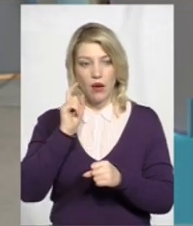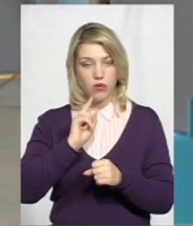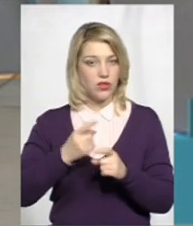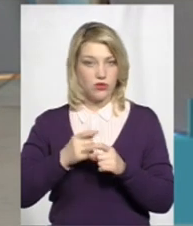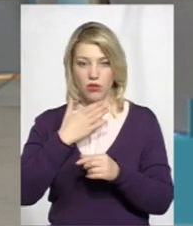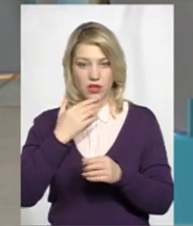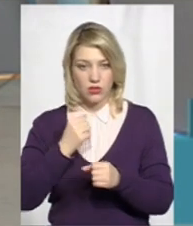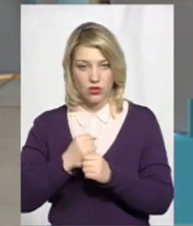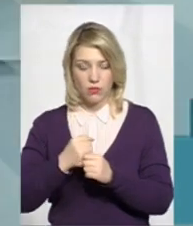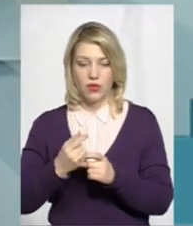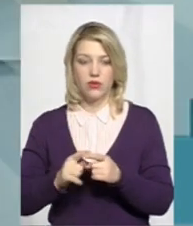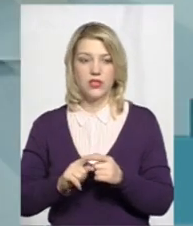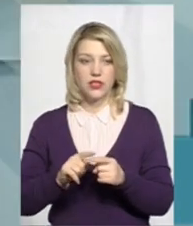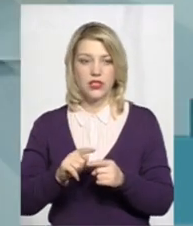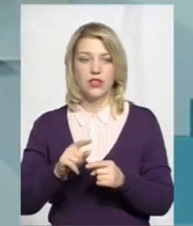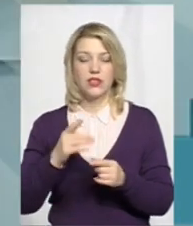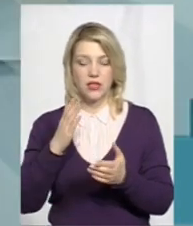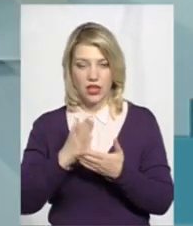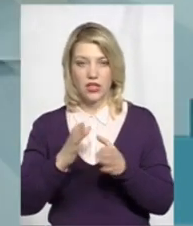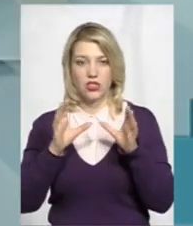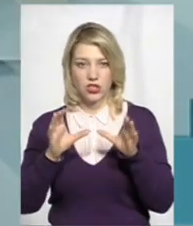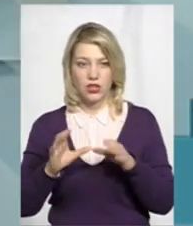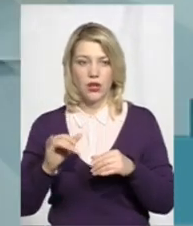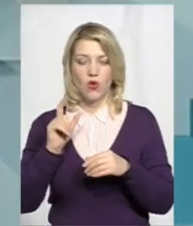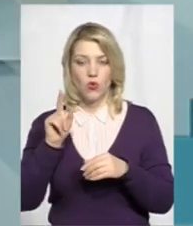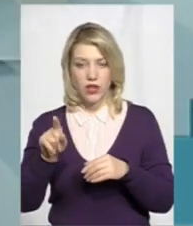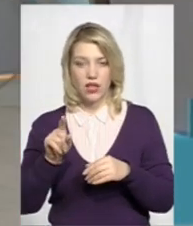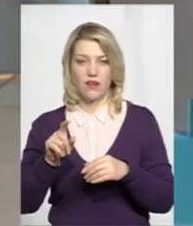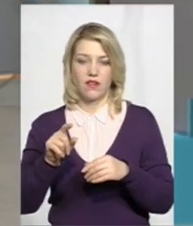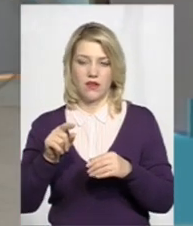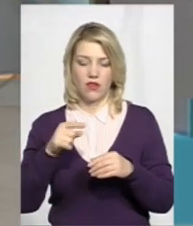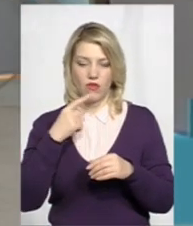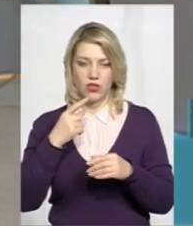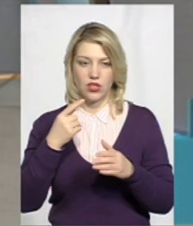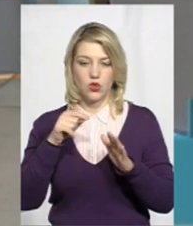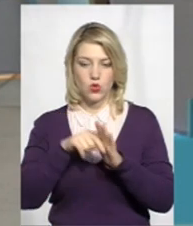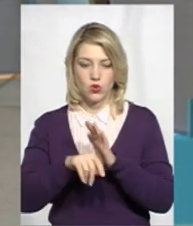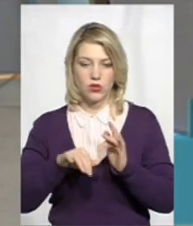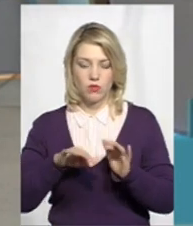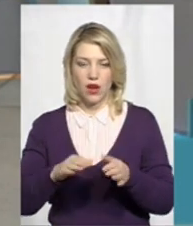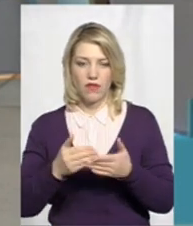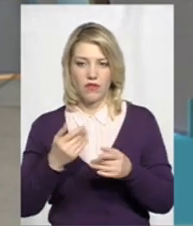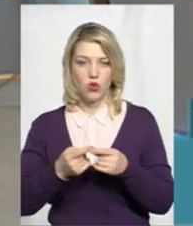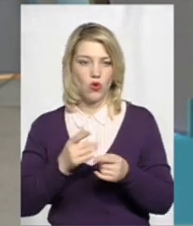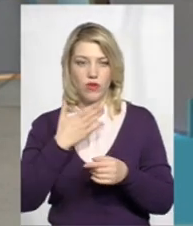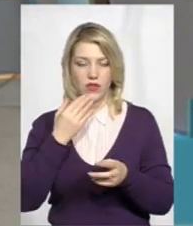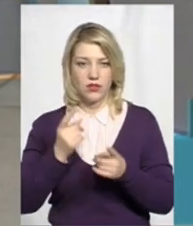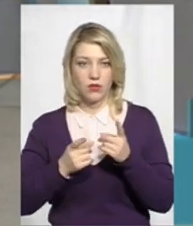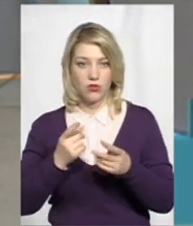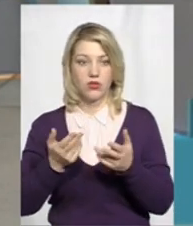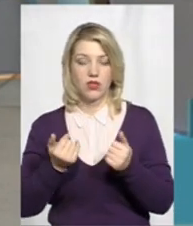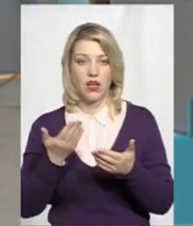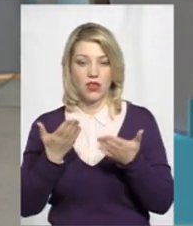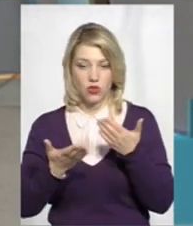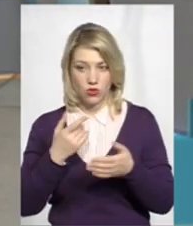які підписані в Батеринку, вони чинні? Вони є чинними, в них, власне кажучи, суть справи від того не змінюється. Так, якщо